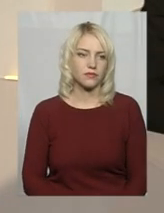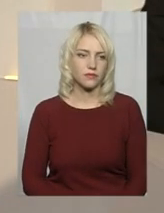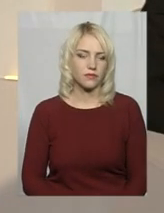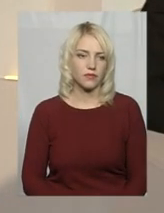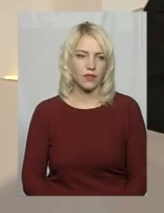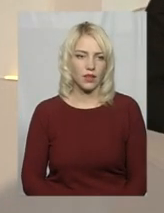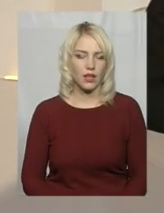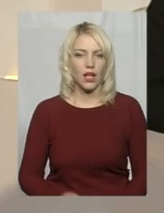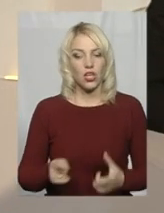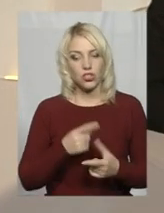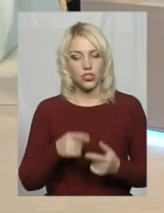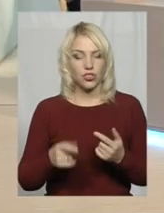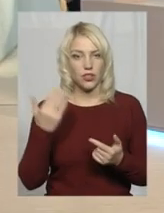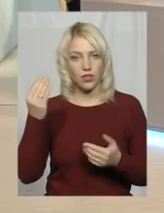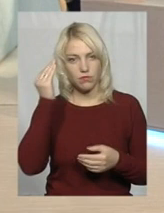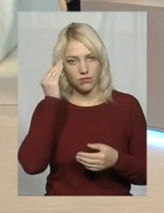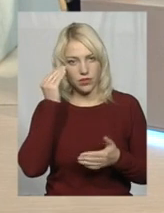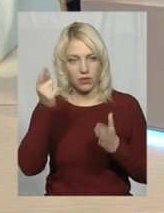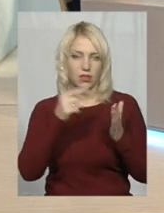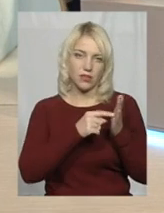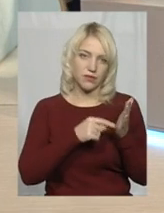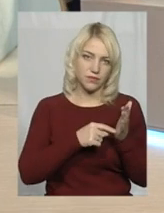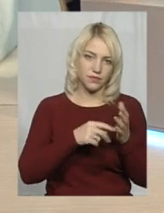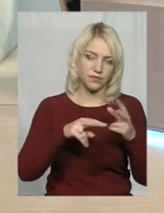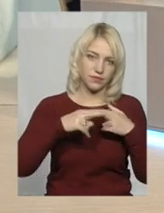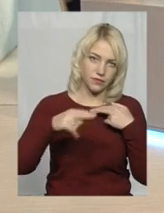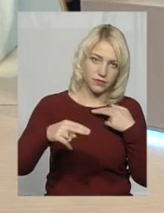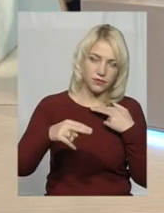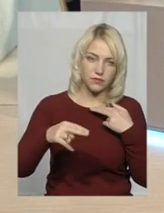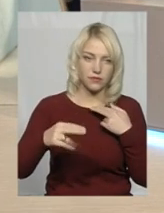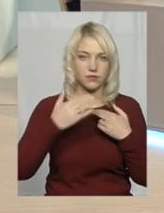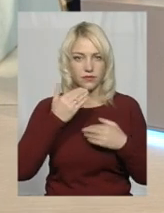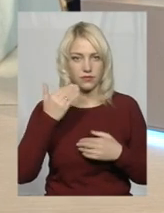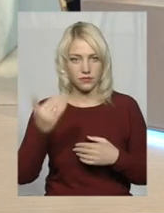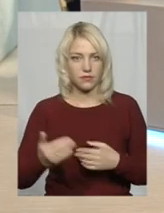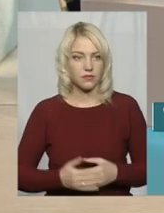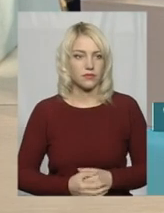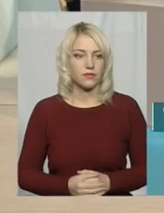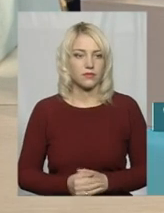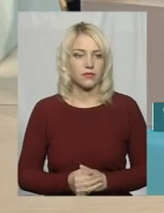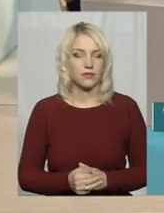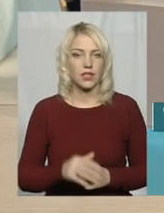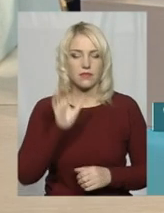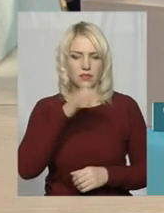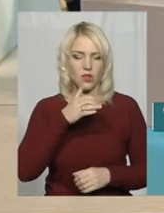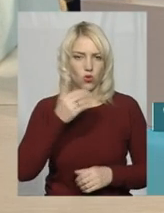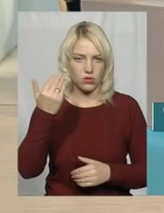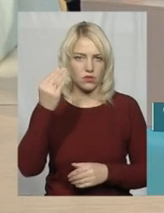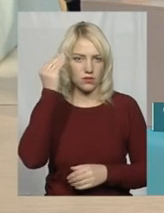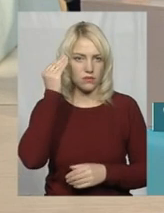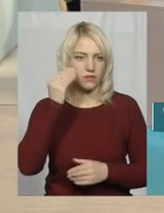Чи розділяєте ви, панове, думку представників духовенства, а думка така от серйозна, серйозно налаштована?